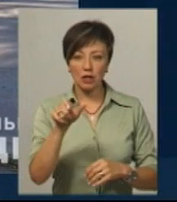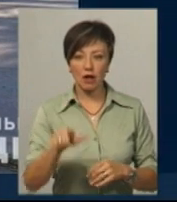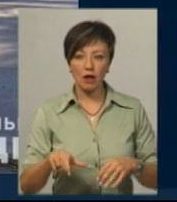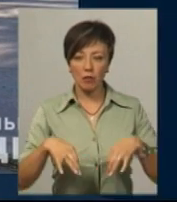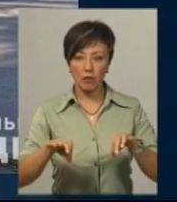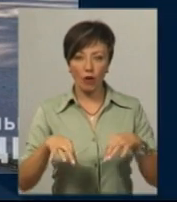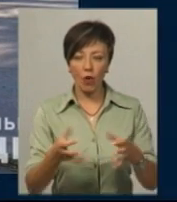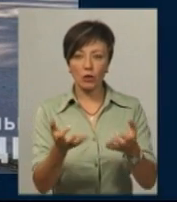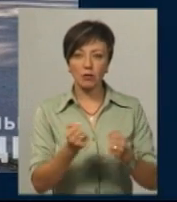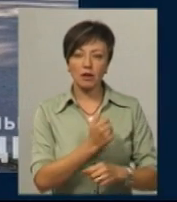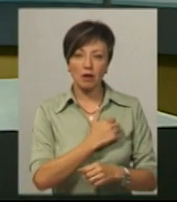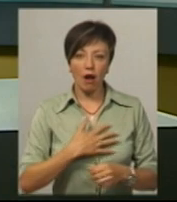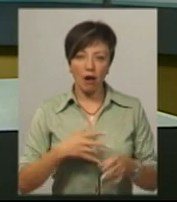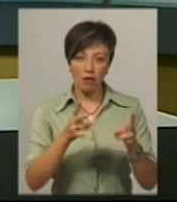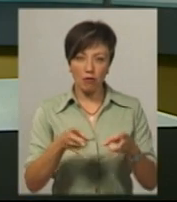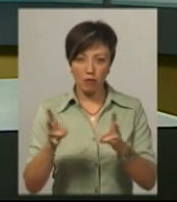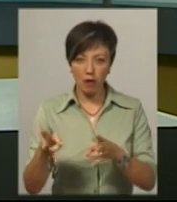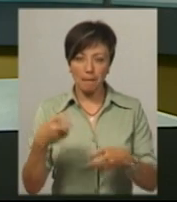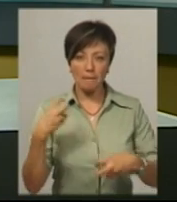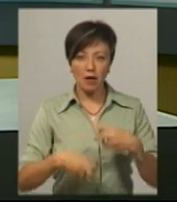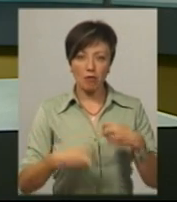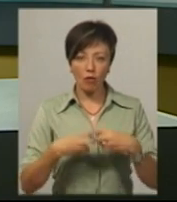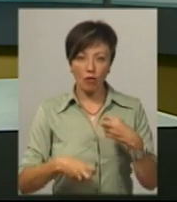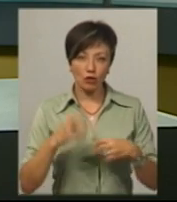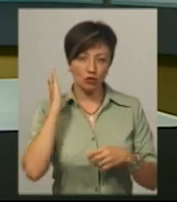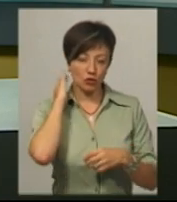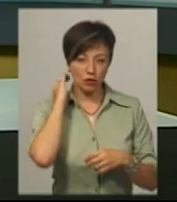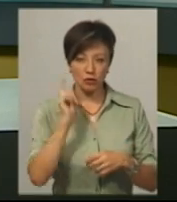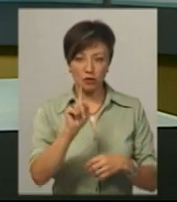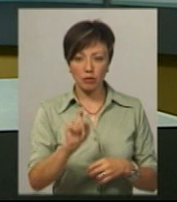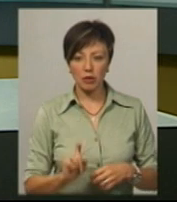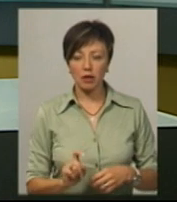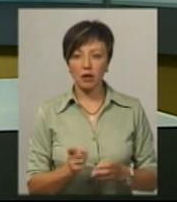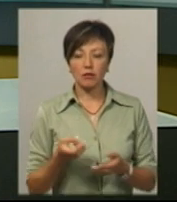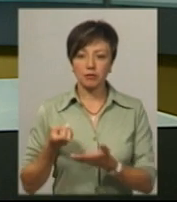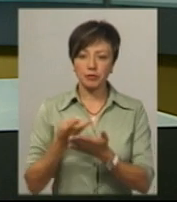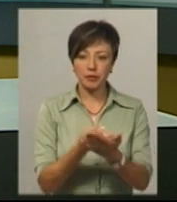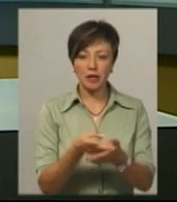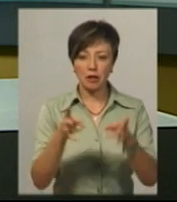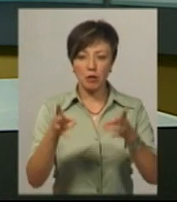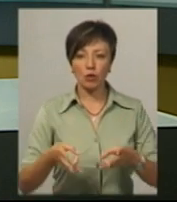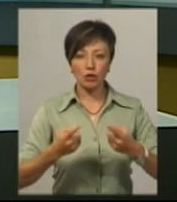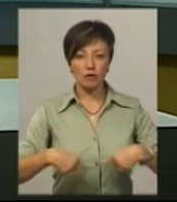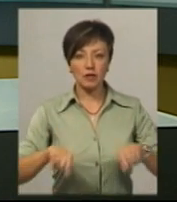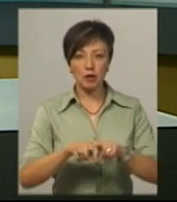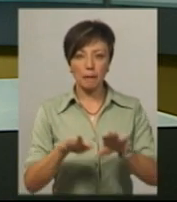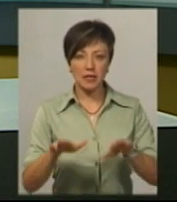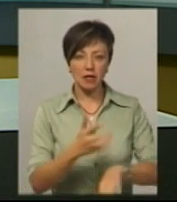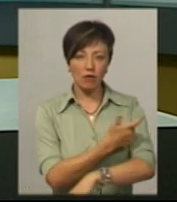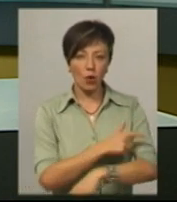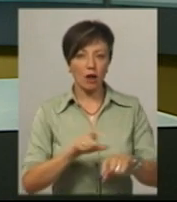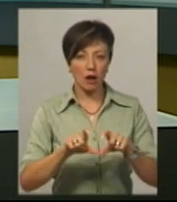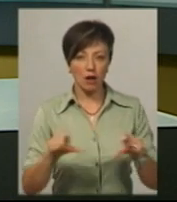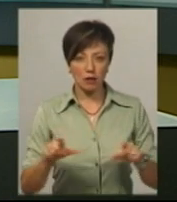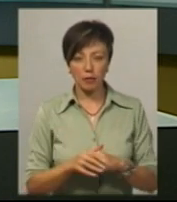легковика отримала травми, ймовірно перелом хребців шейного відділу Гребта. Її доставили до травматологічного відділення місцевої лікарні.